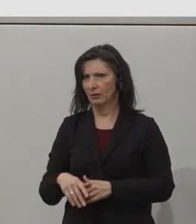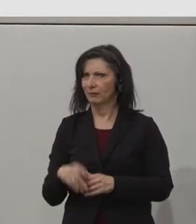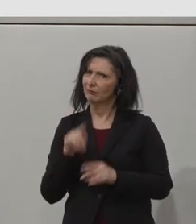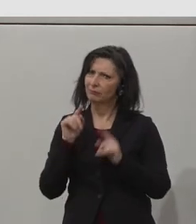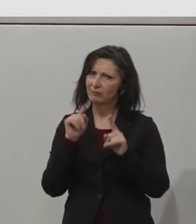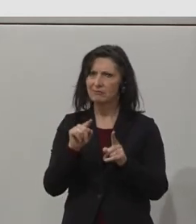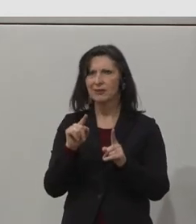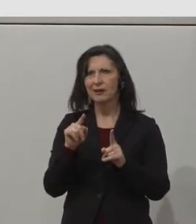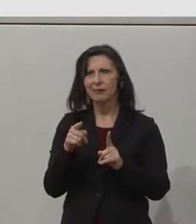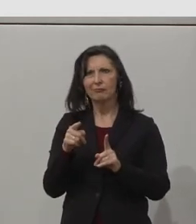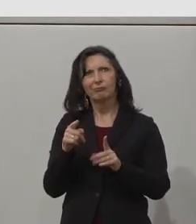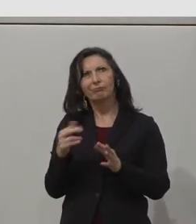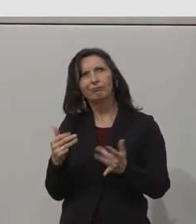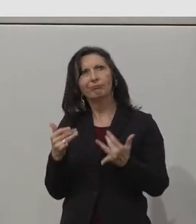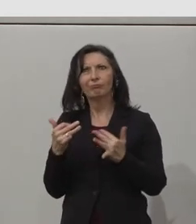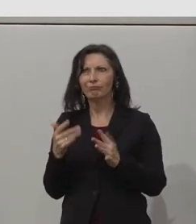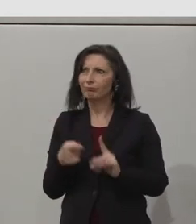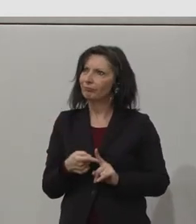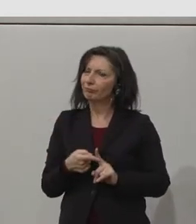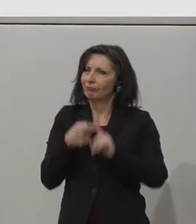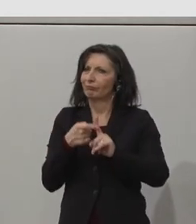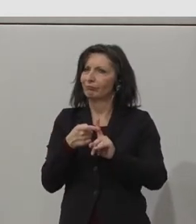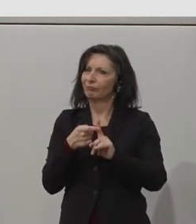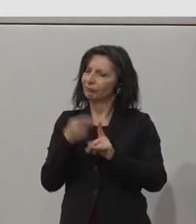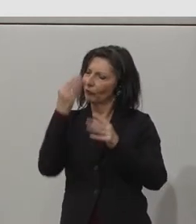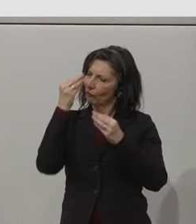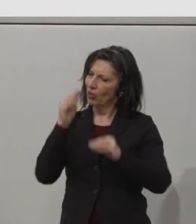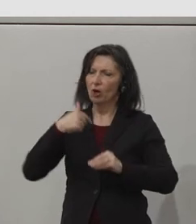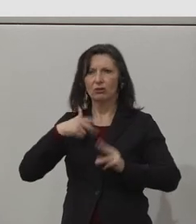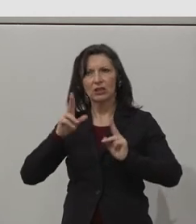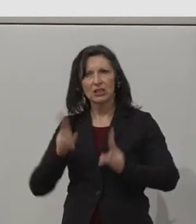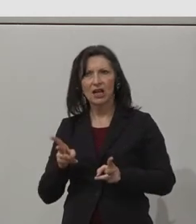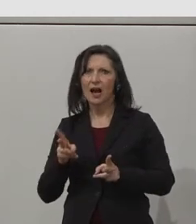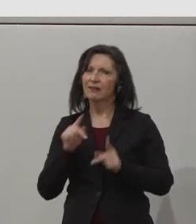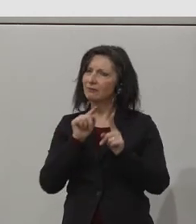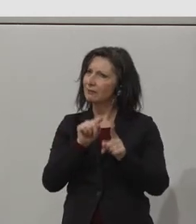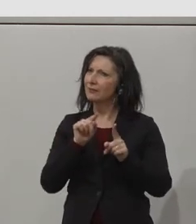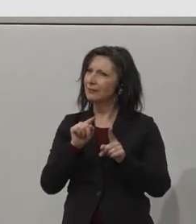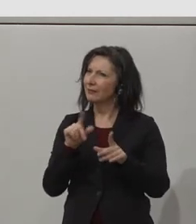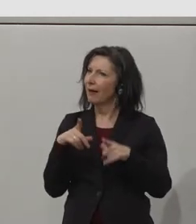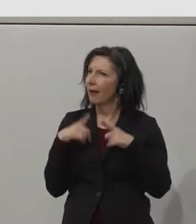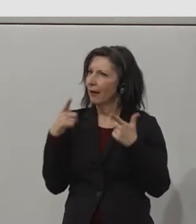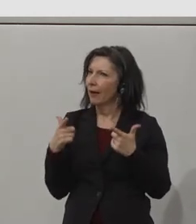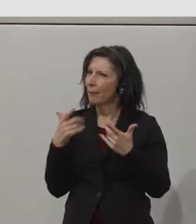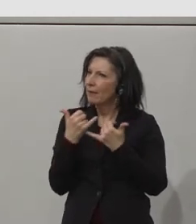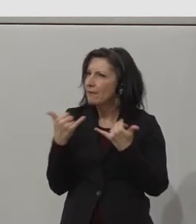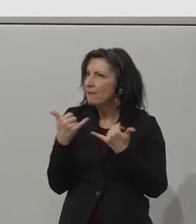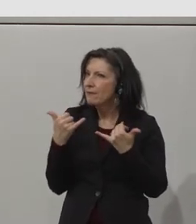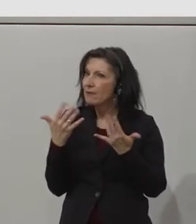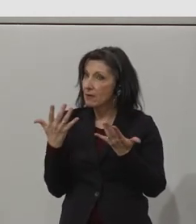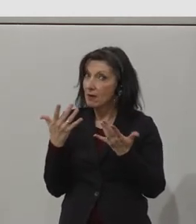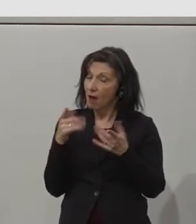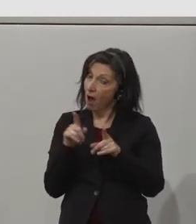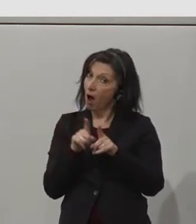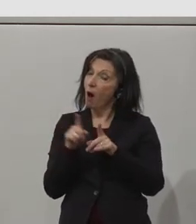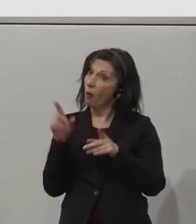gives them experience of working in a team which they may not have had before. And, you know, it's underestimated for people who have had this